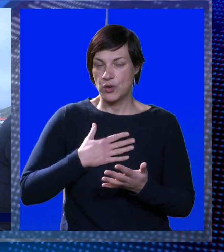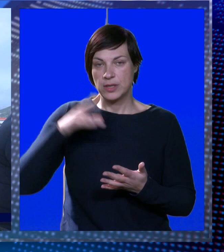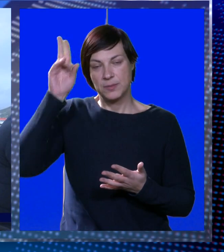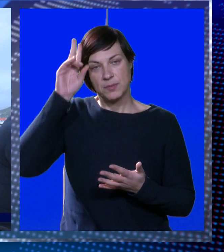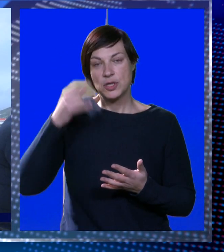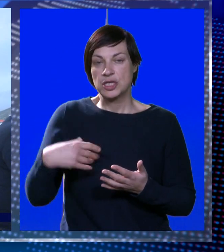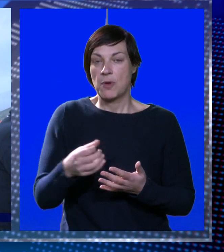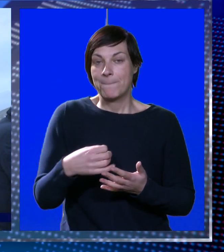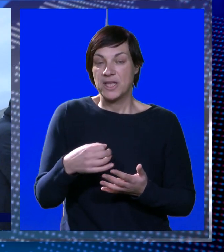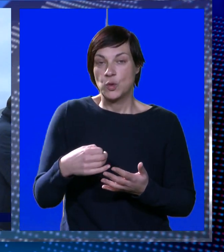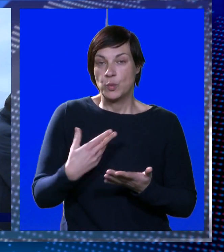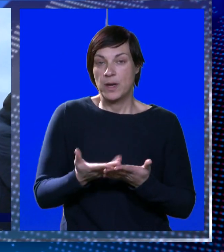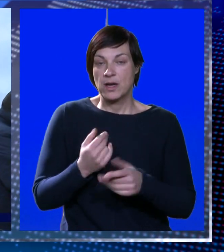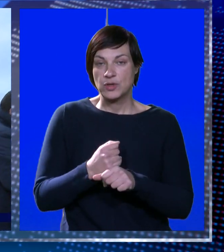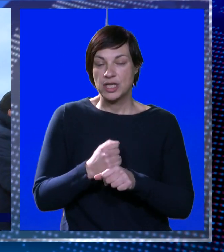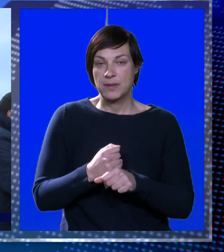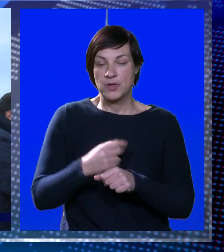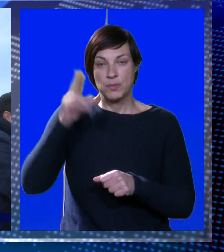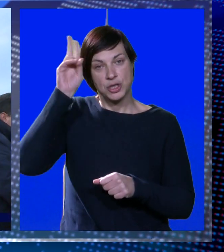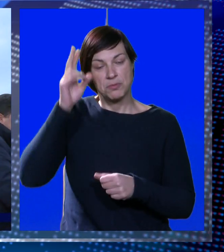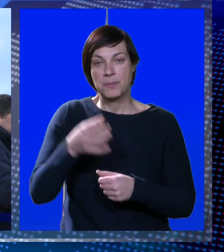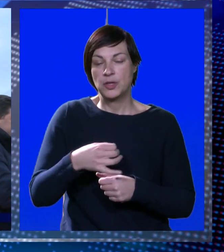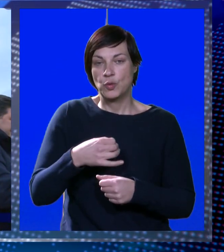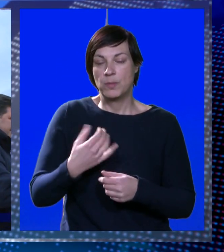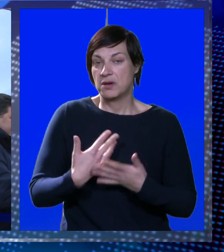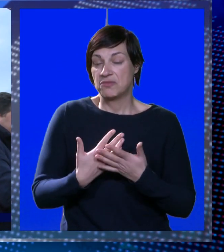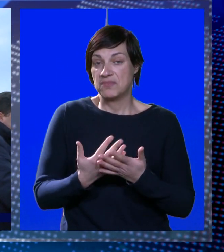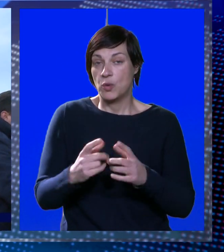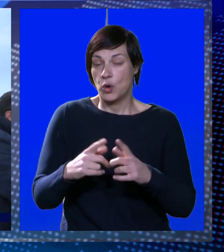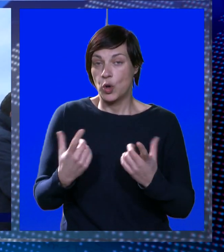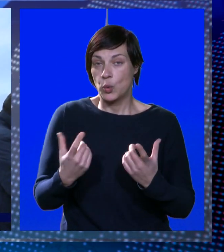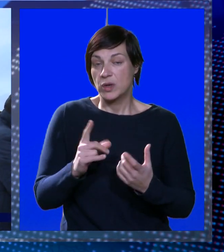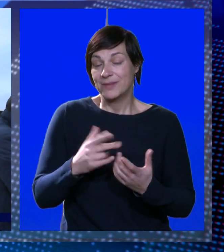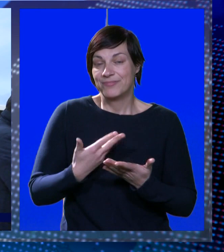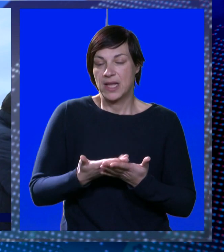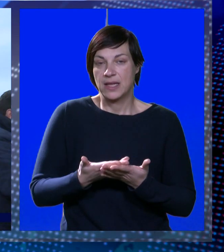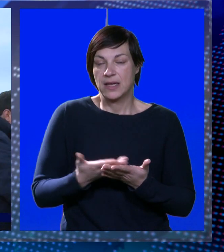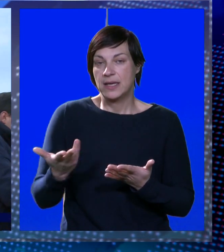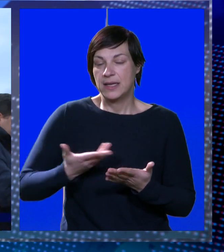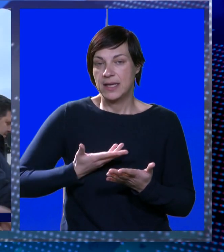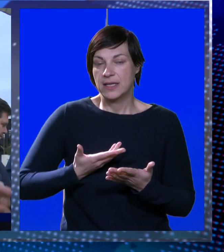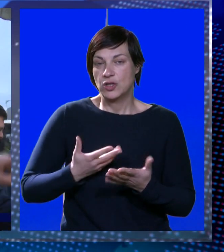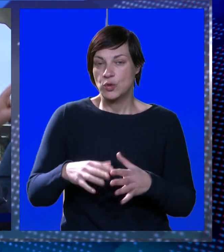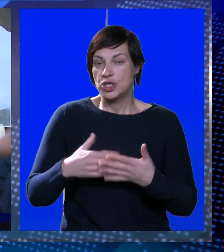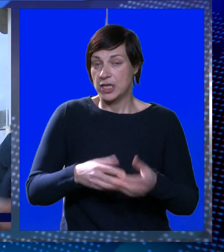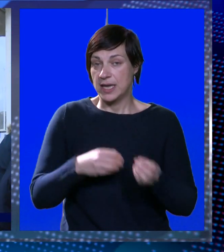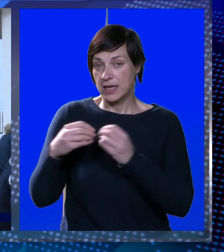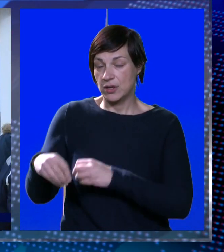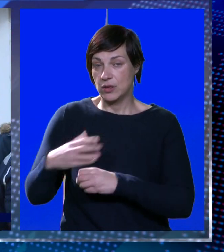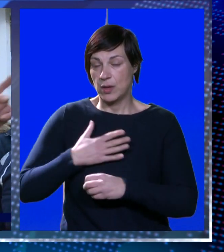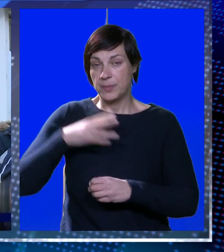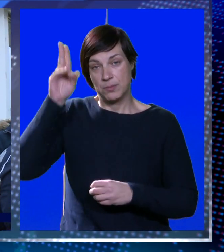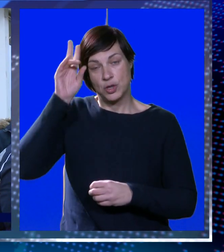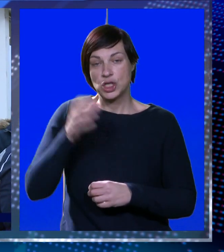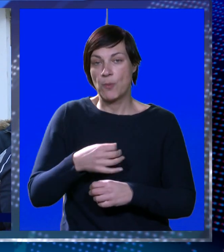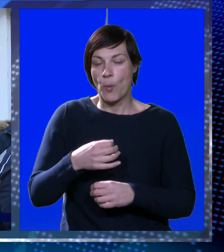Ode mi možemo biti u parku, ako će na to napravi, možemo i u parku biti. Ali ako Luka ne da neka dođe ovaj sajan, neki idu u Luku,